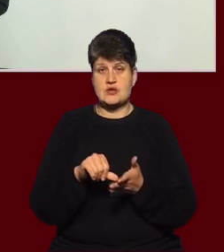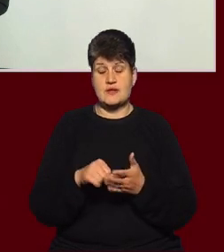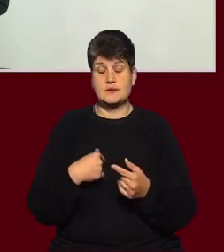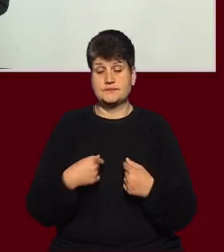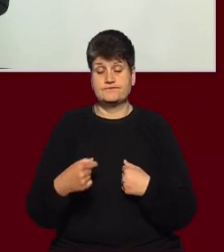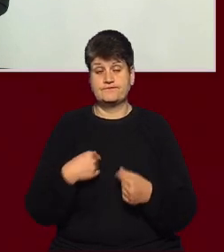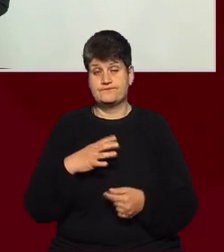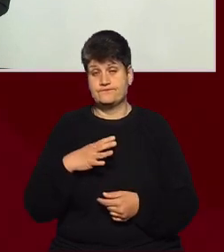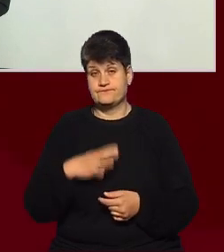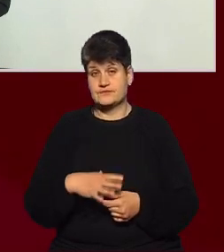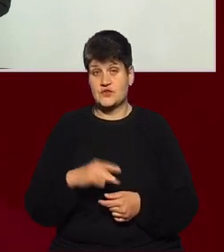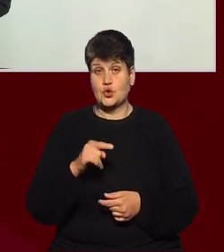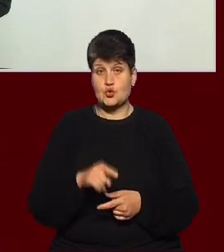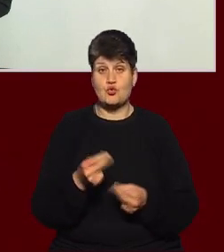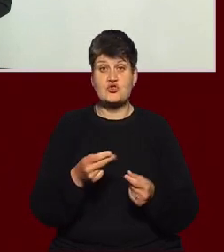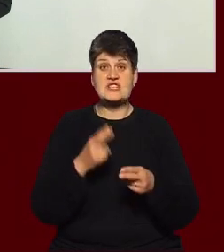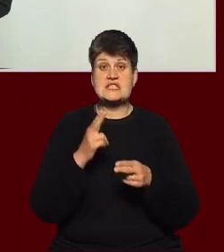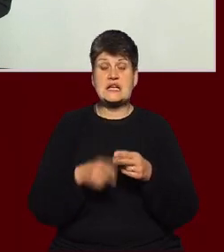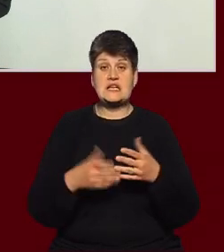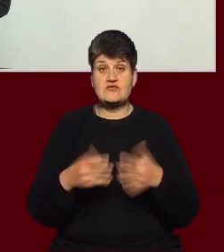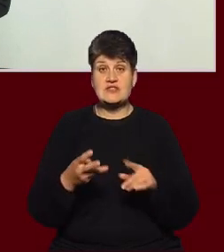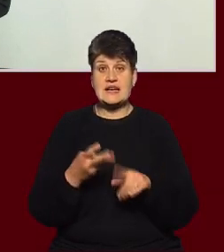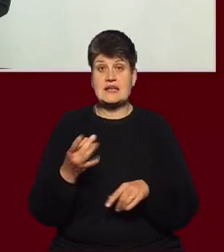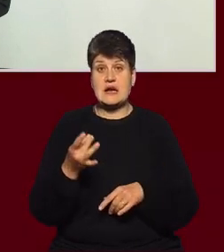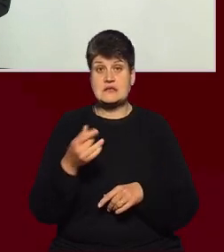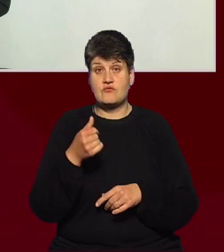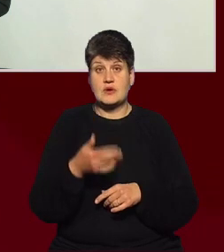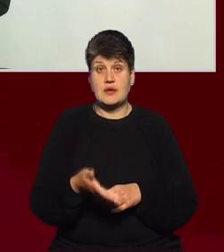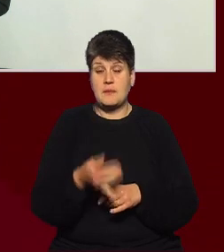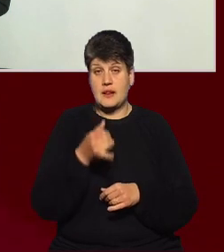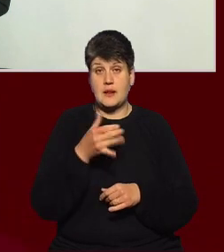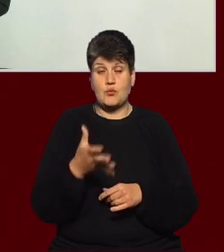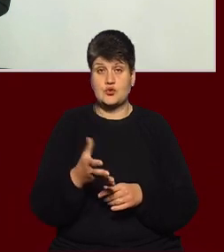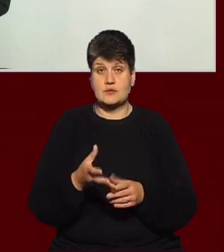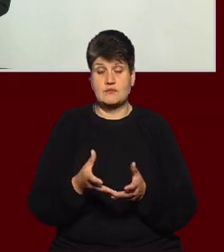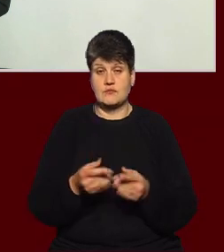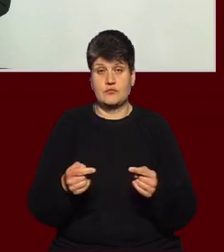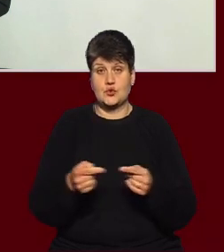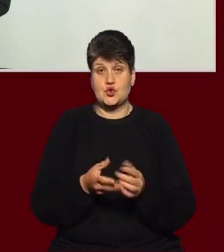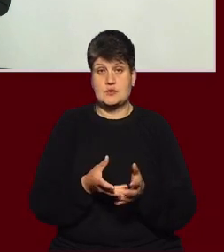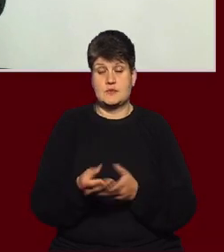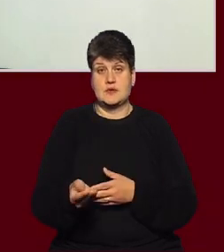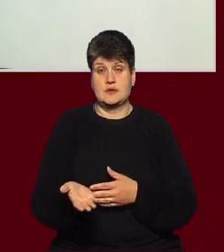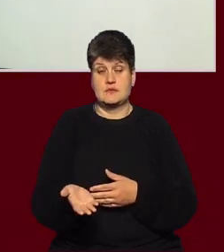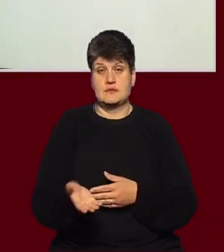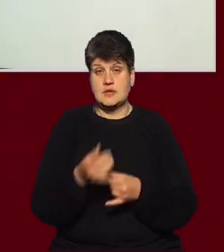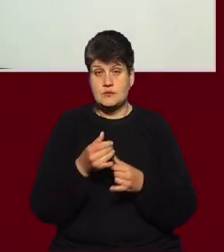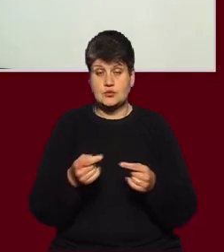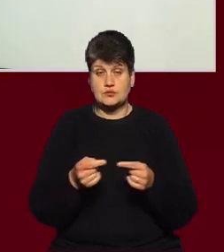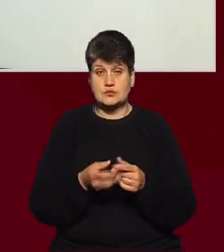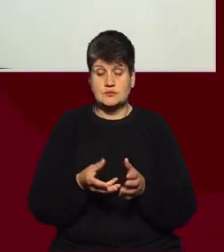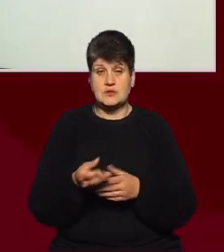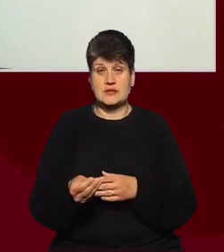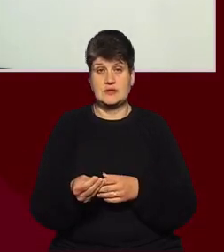що гроші закінчились вже в третій за цей рік, і відповідно ми не можемо розрахуватися вчасно з підрядниками. Ми не можемо розрахуватися вчасно з підрядниками, вони не